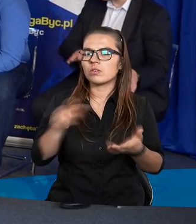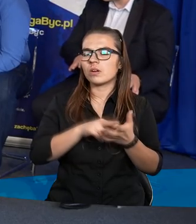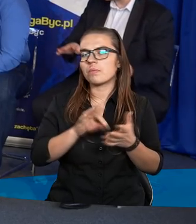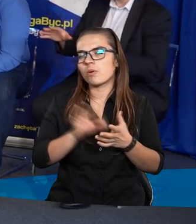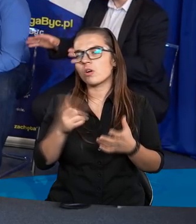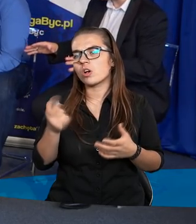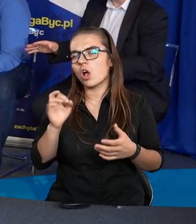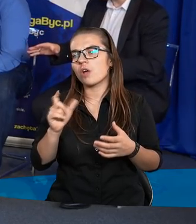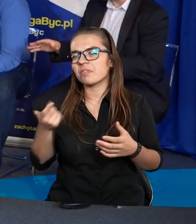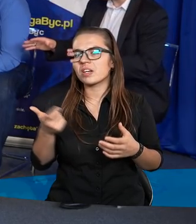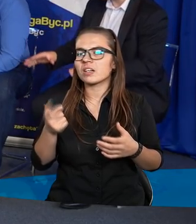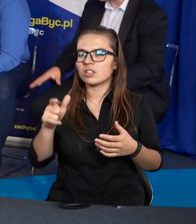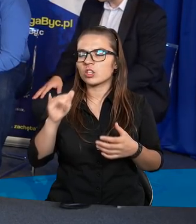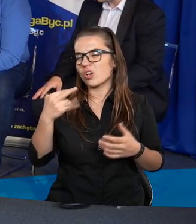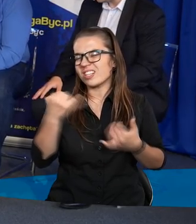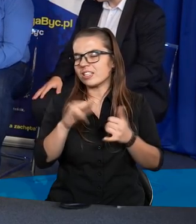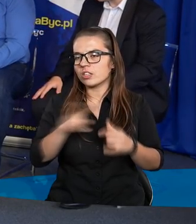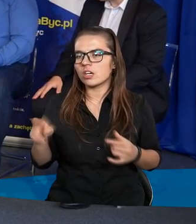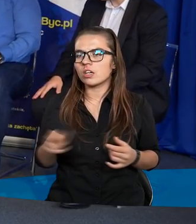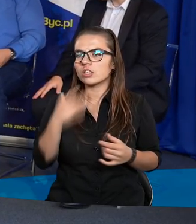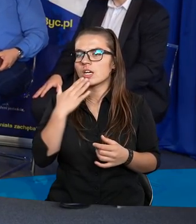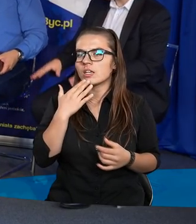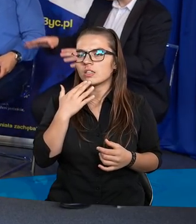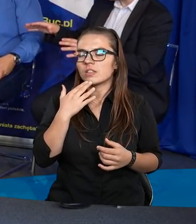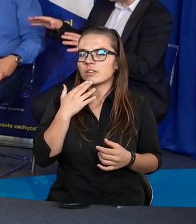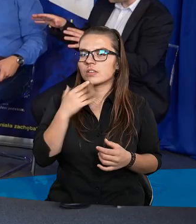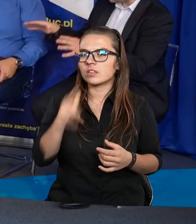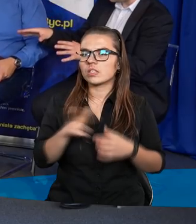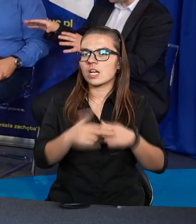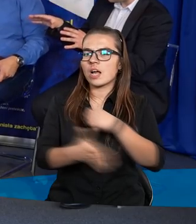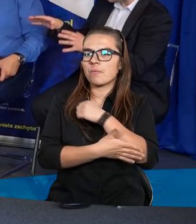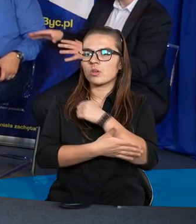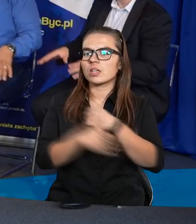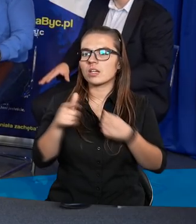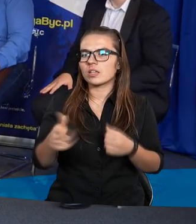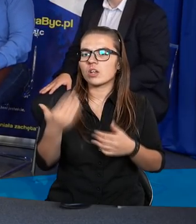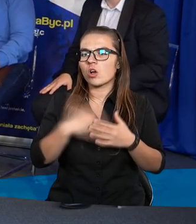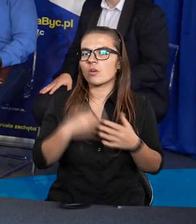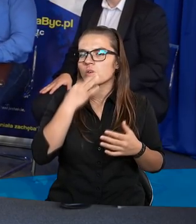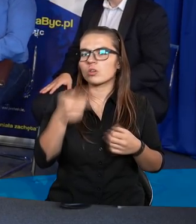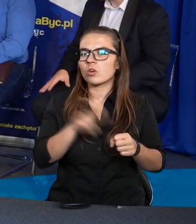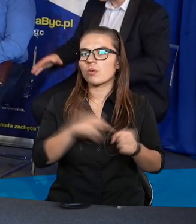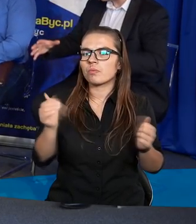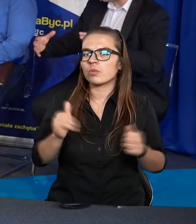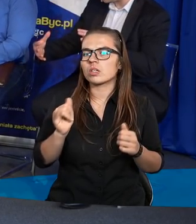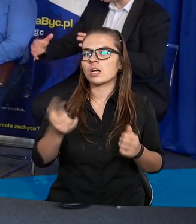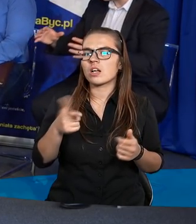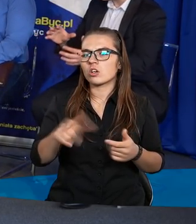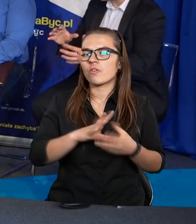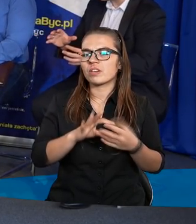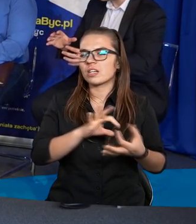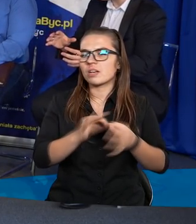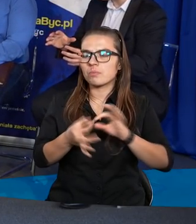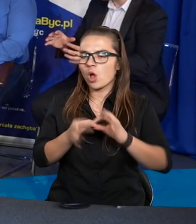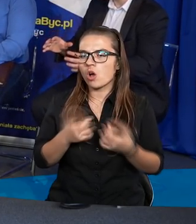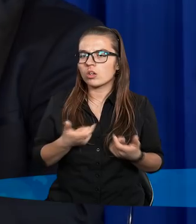teraz o faktach i o mitach, chciałbym też na podstawie tego ostatniego pytania zadanego jakoś to spiąć,